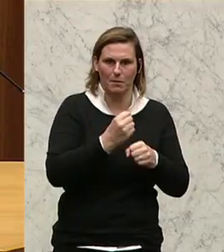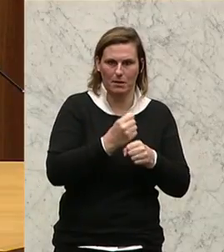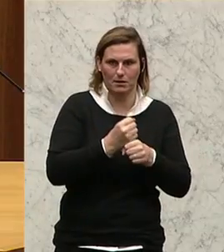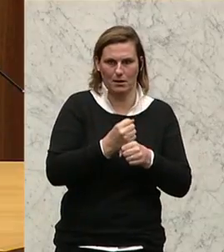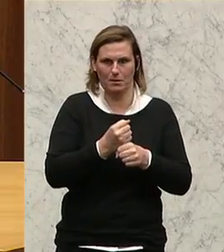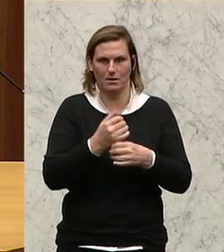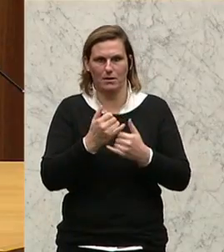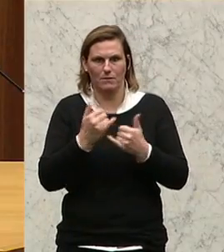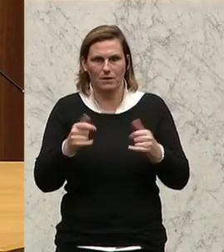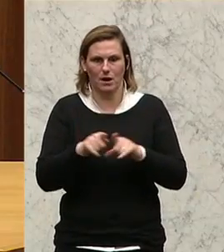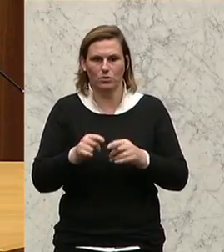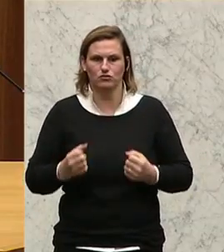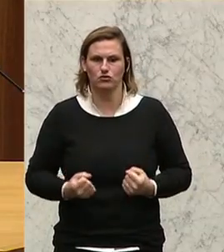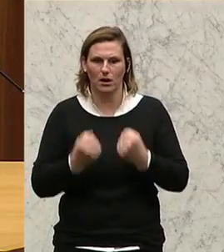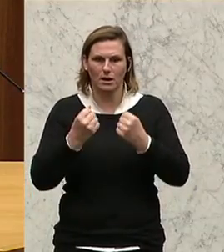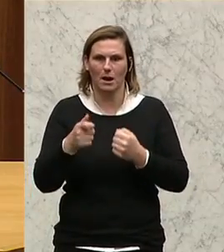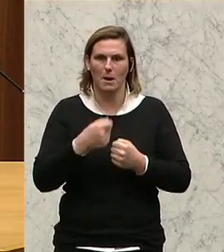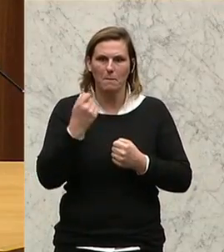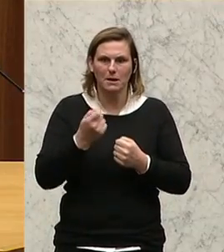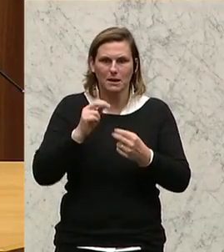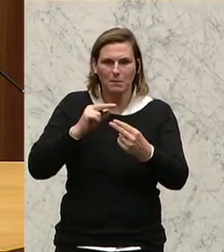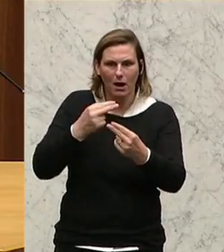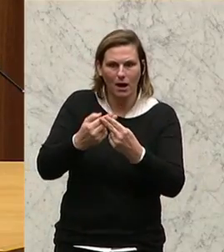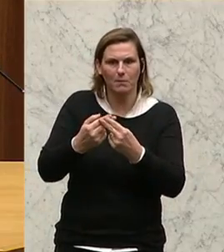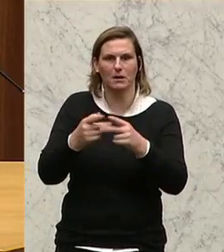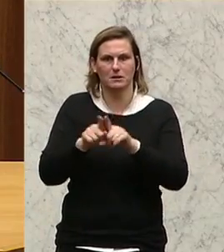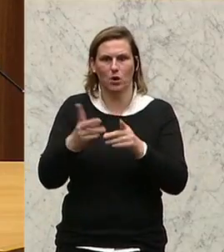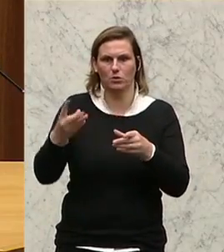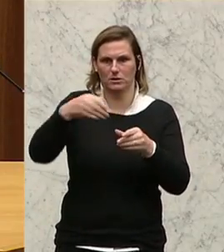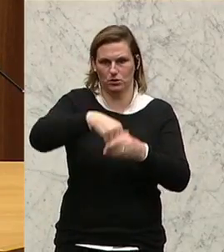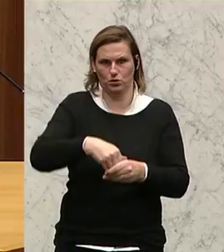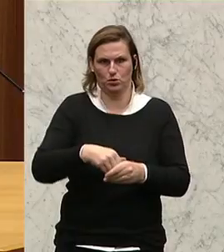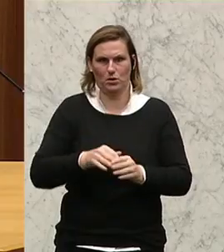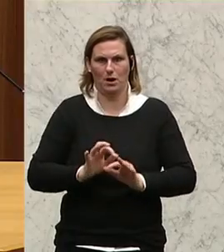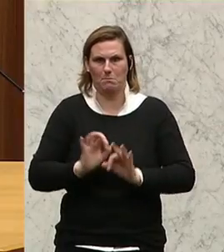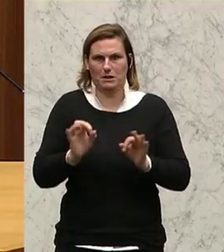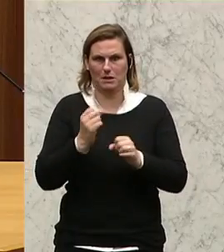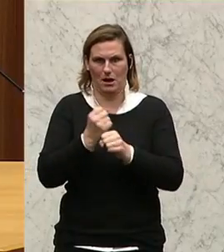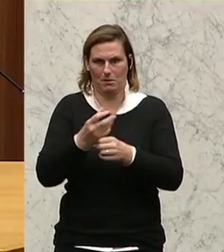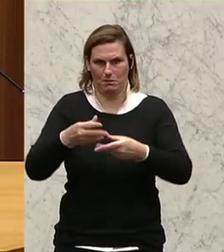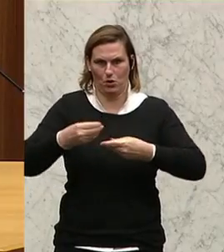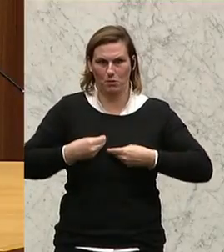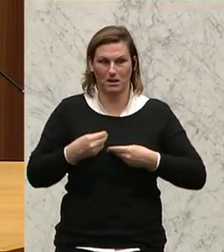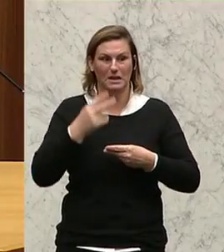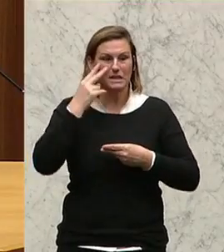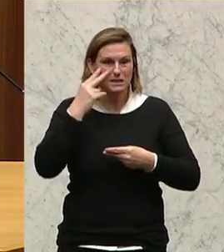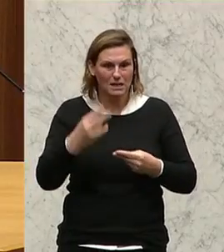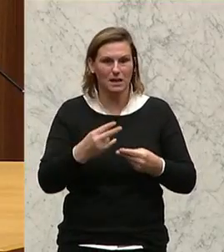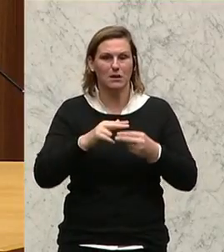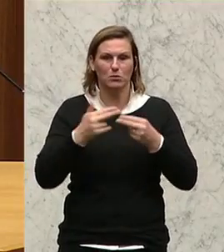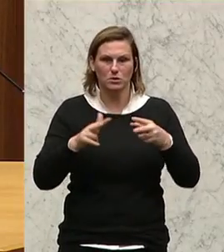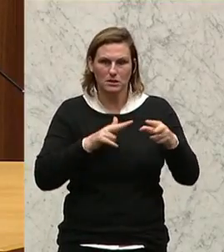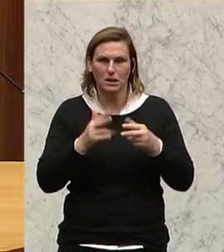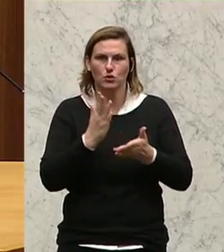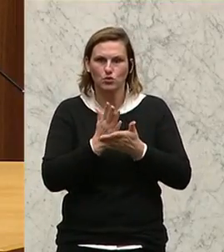Stärke in betriebliche Weiterbildungsaktivitäten einzubeziehen. Und meine Damen und Herren, Sie sehen also, die Bundesregierung hat hier die Zeichen